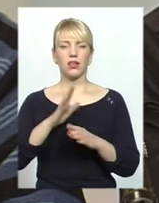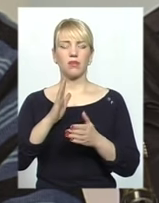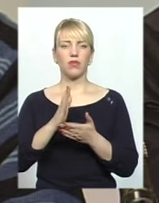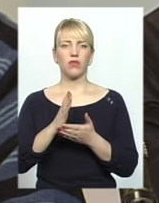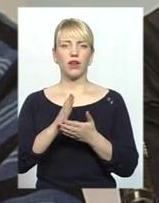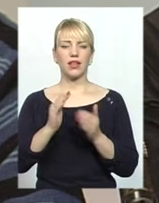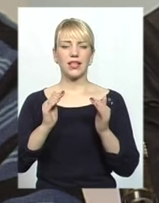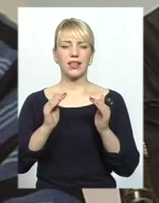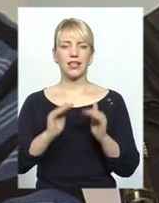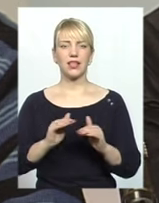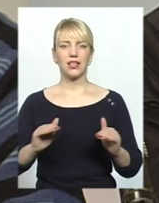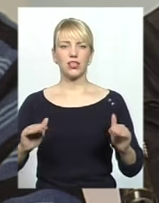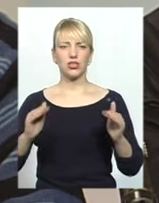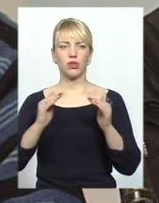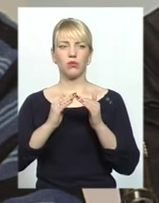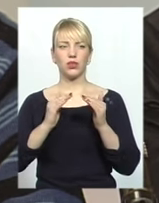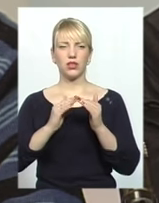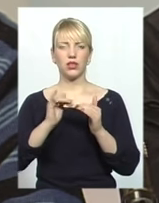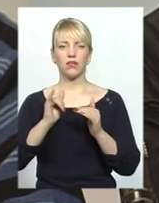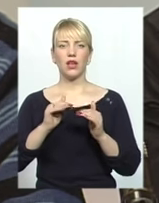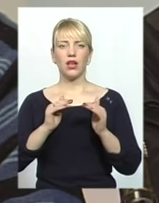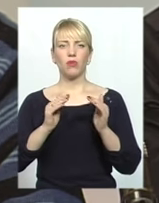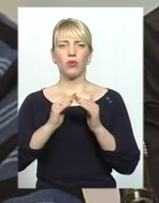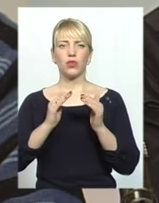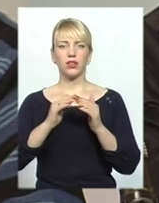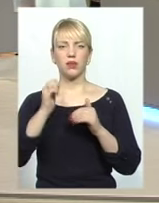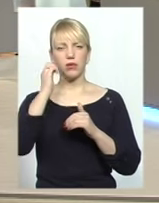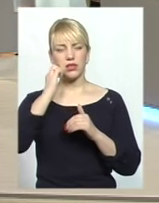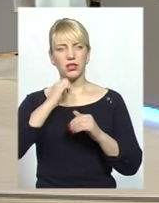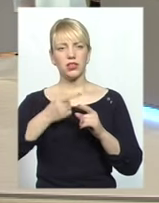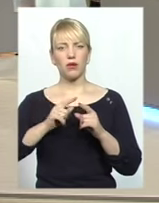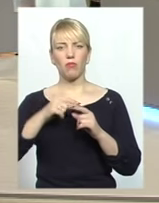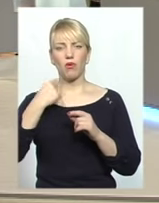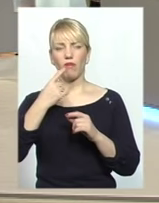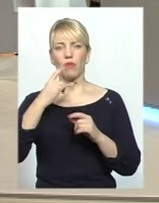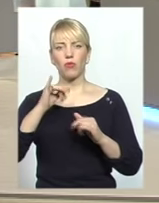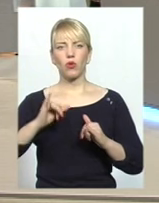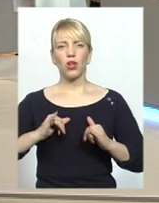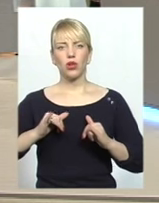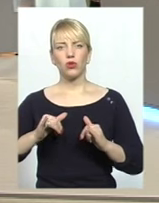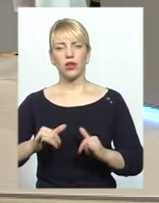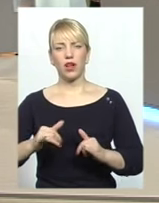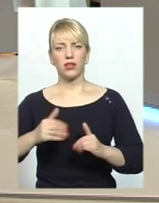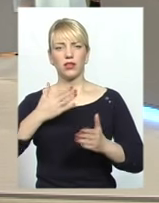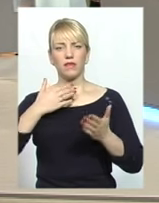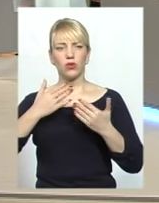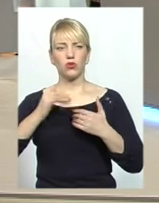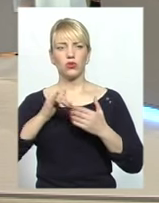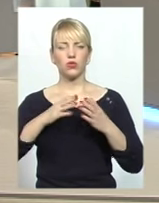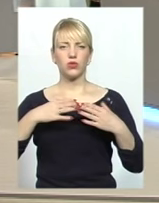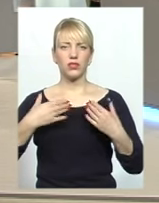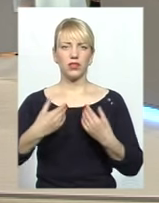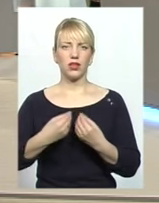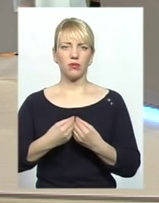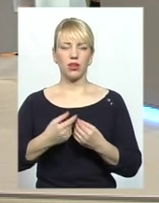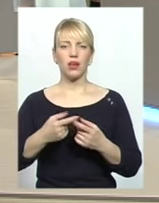будинків, не буває будинків престарілих. Це говорить про толерантне відношення в сім'ях, в родинах і так далі. У нас